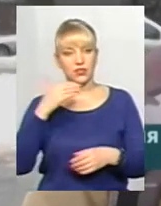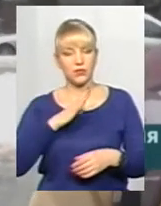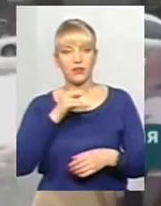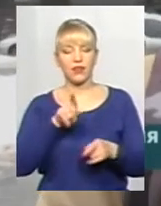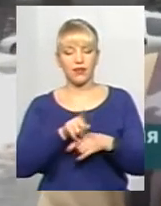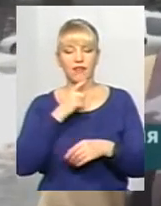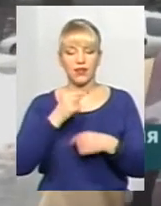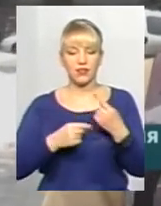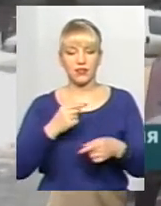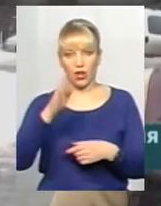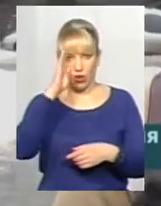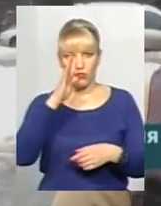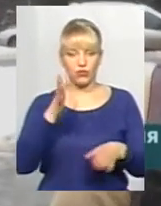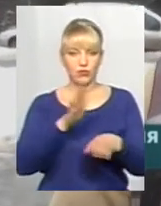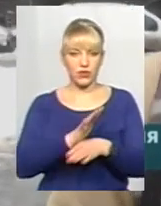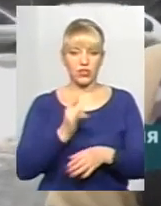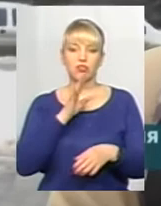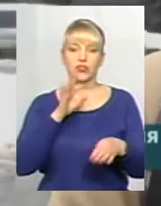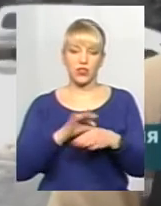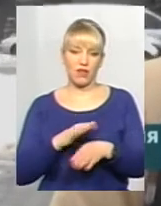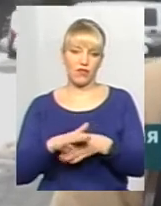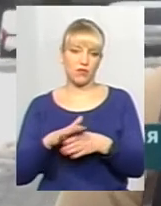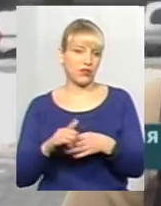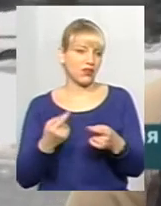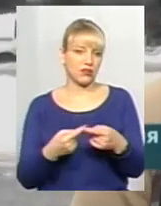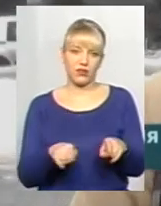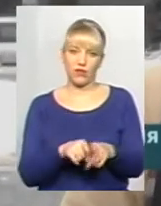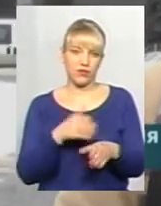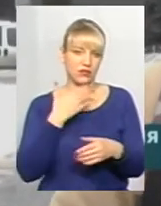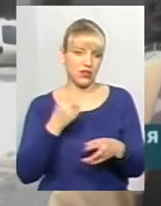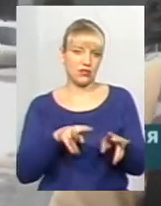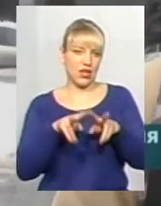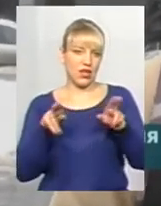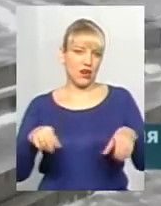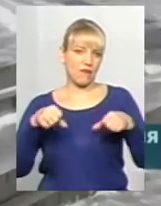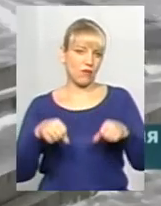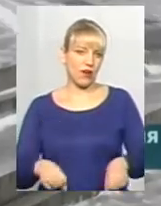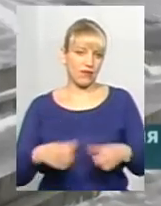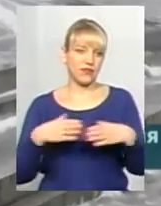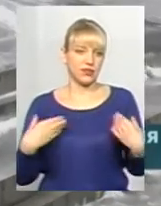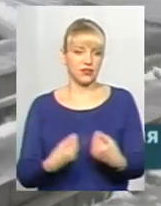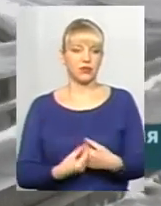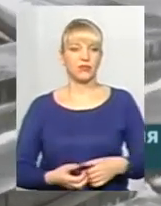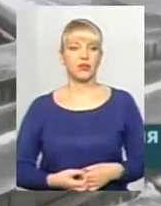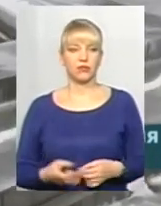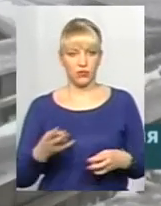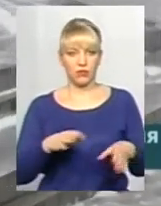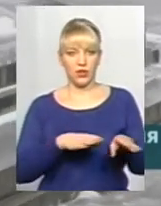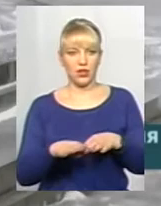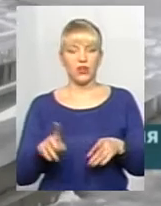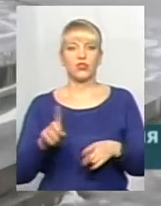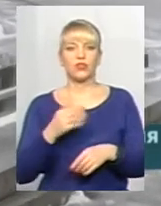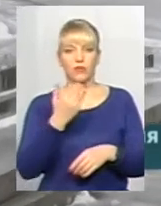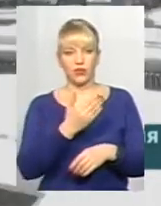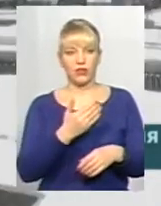муж скаже, то ж вона виконує, то зараз, вважаю, це зовсім не так, равноправие йде в сім'ї. Та ні, що мають рівні, чому вони? Ви ще більше